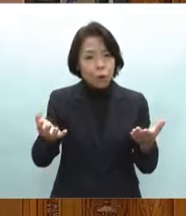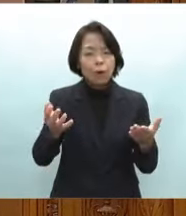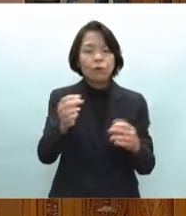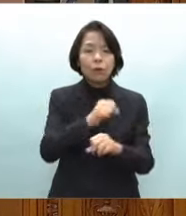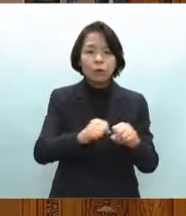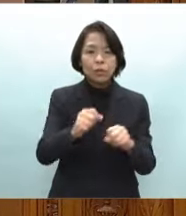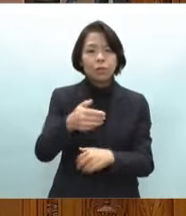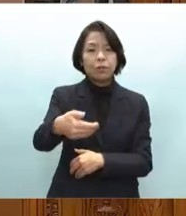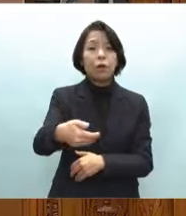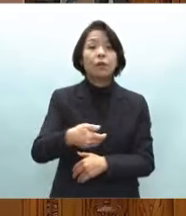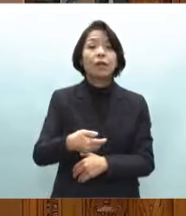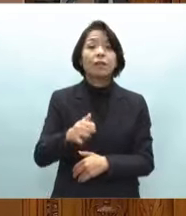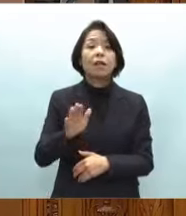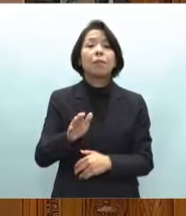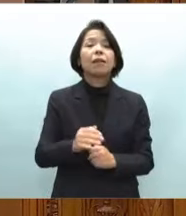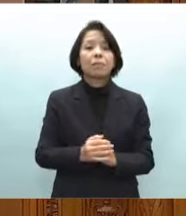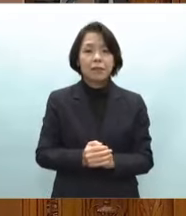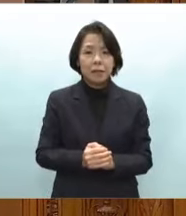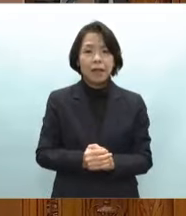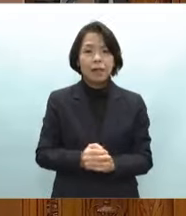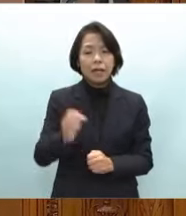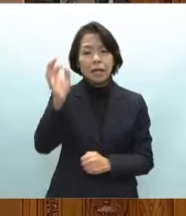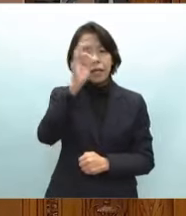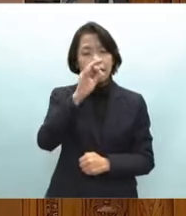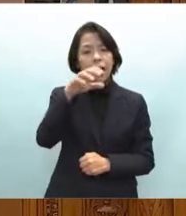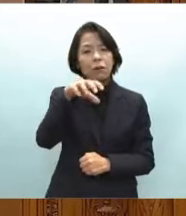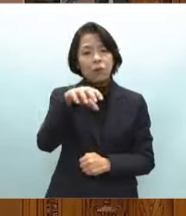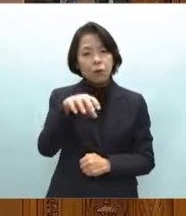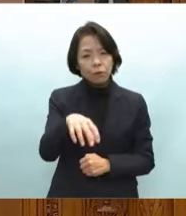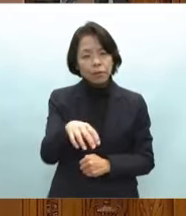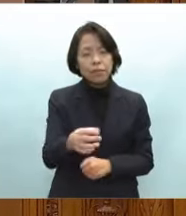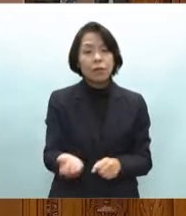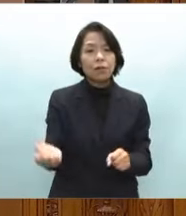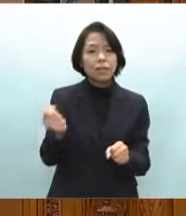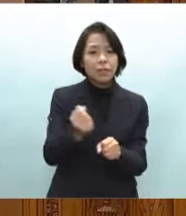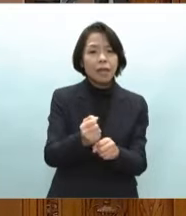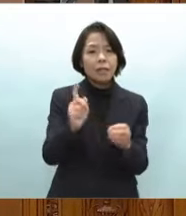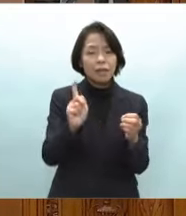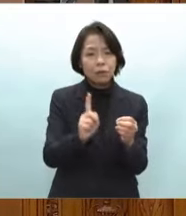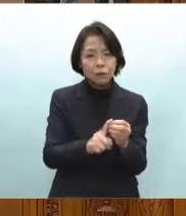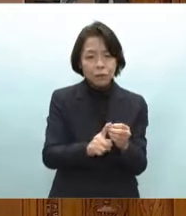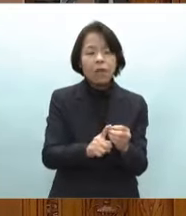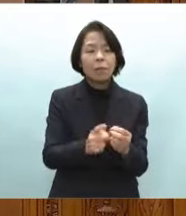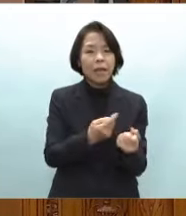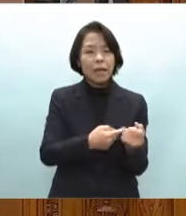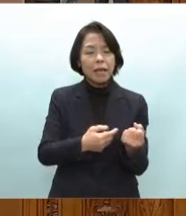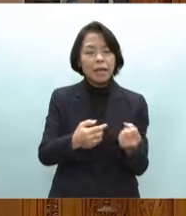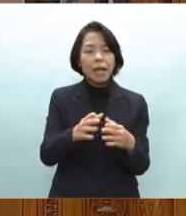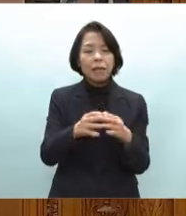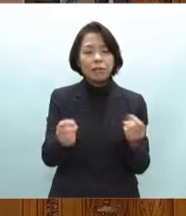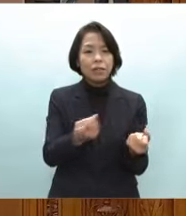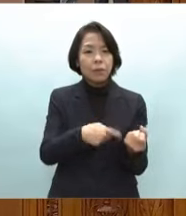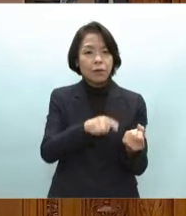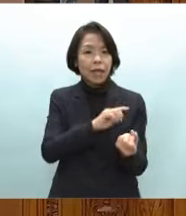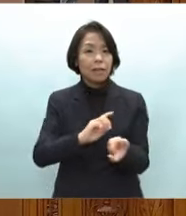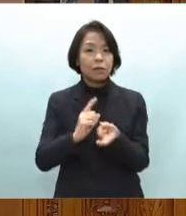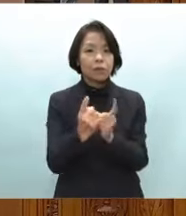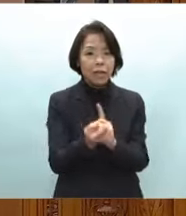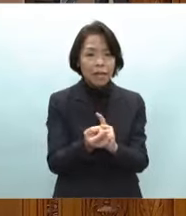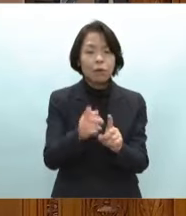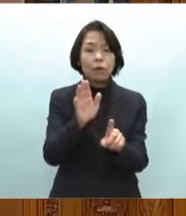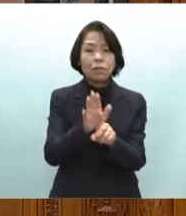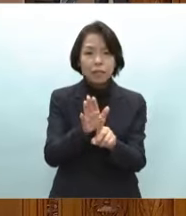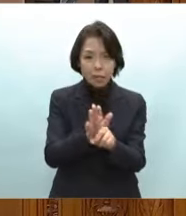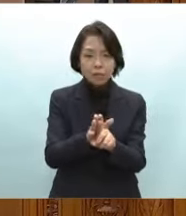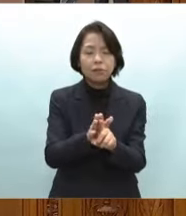お尋ねがありました観光地の再生に向けて国の権限代行や支援により幹